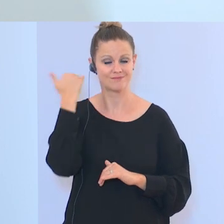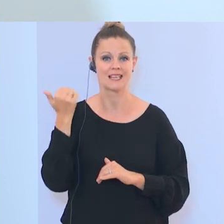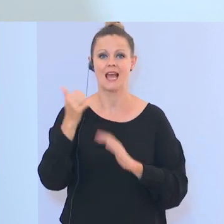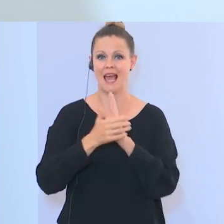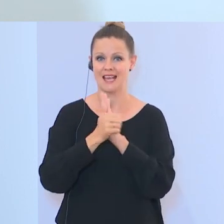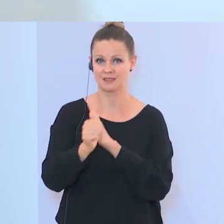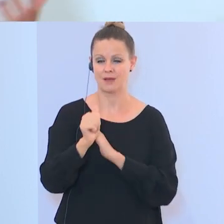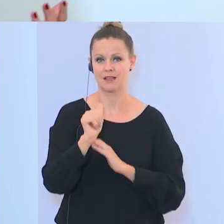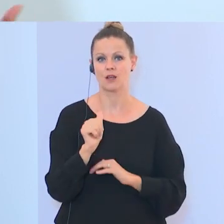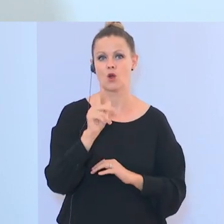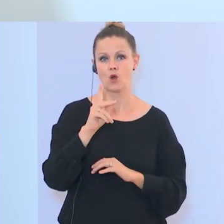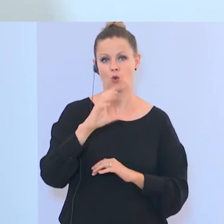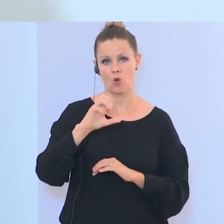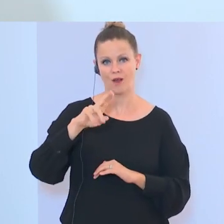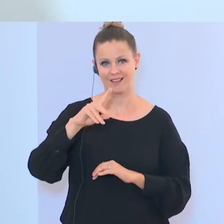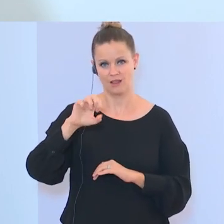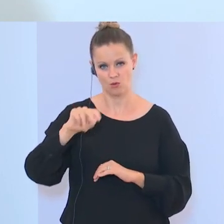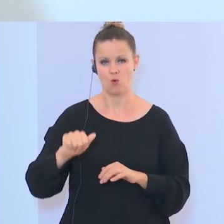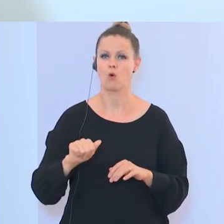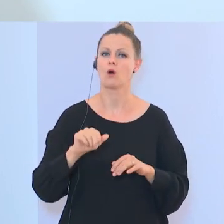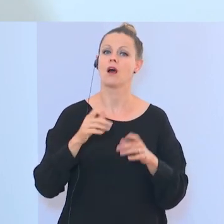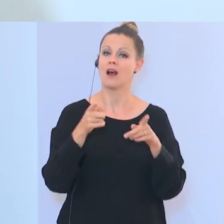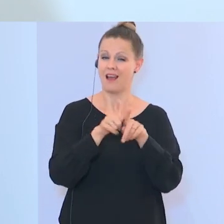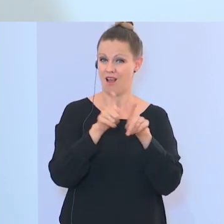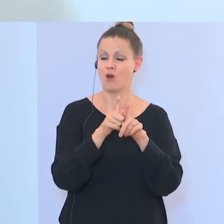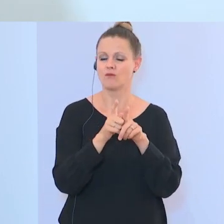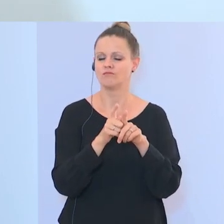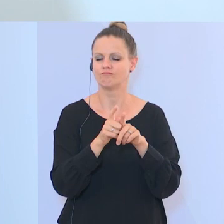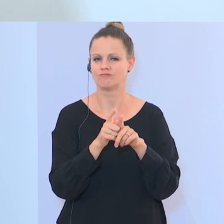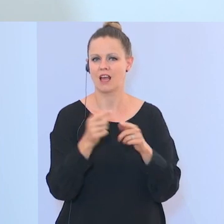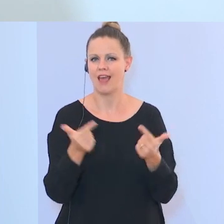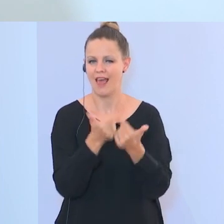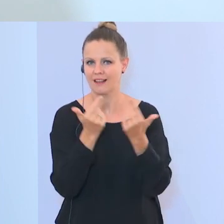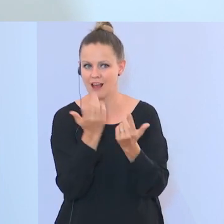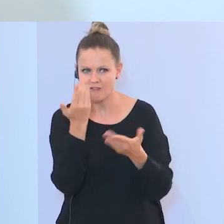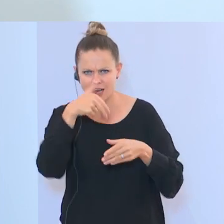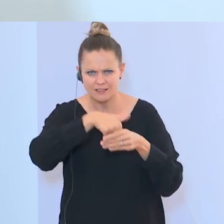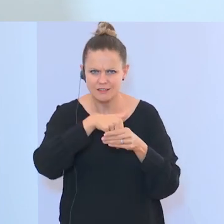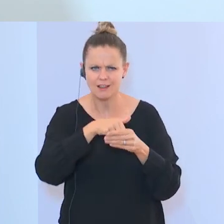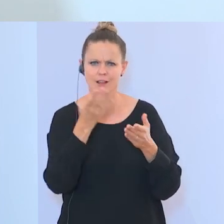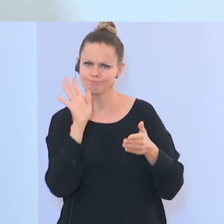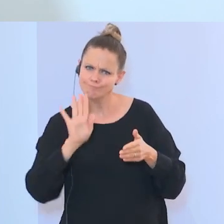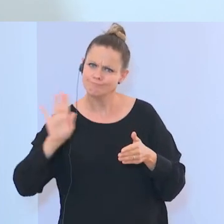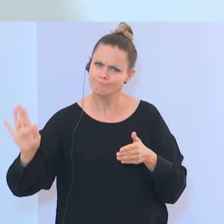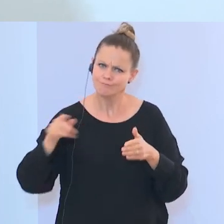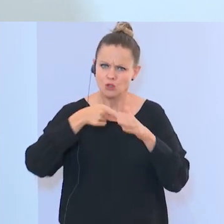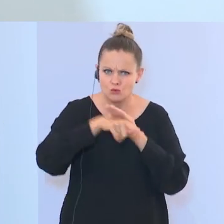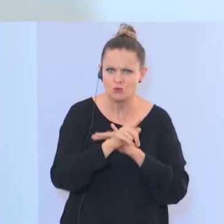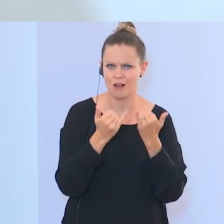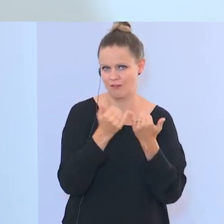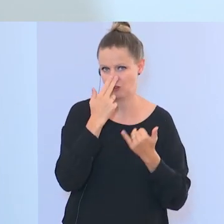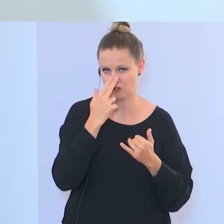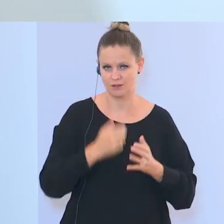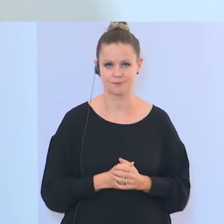Vidino stehen heute neben mir und werden später dann auch ihre Zugänge zu dieser Thematik darlegen. Eingangs ist mir